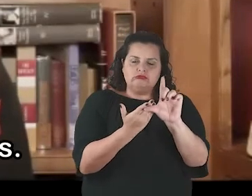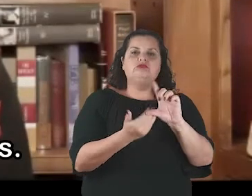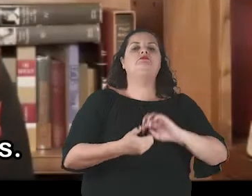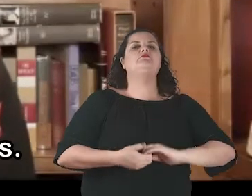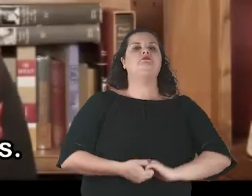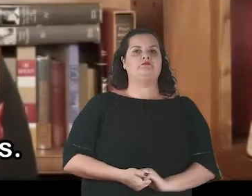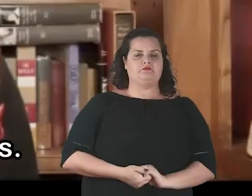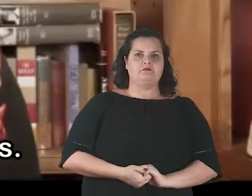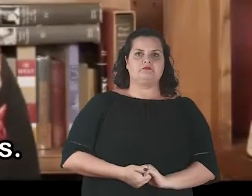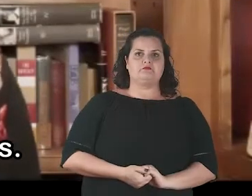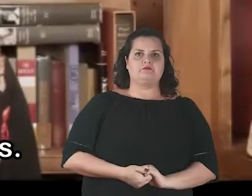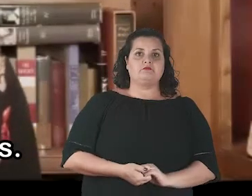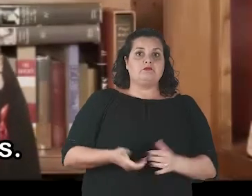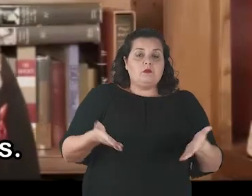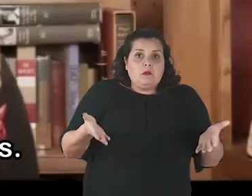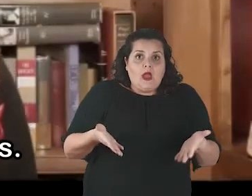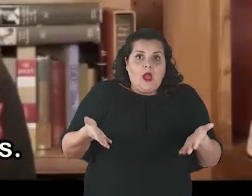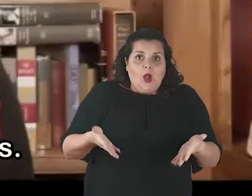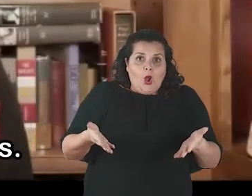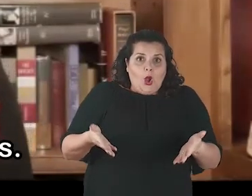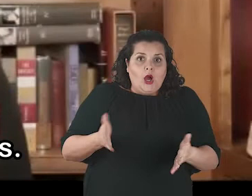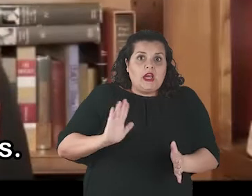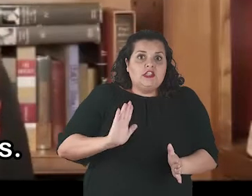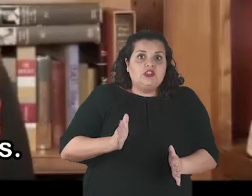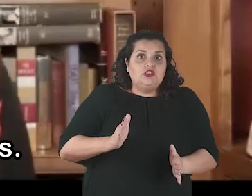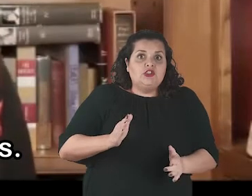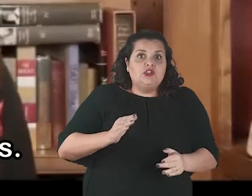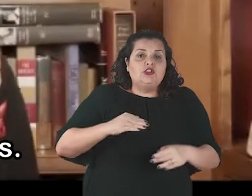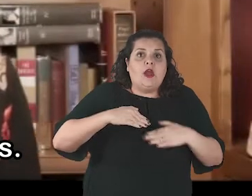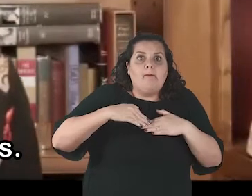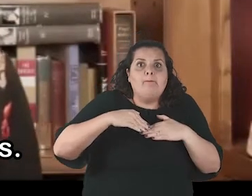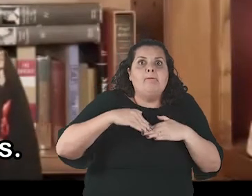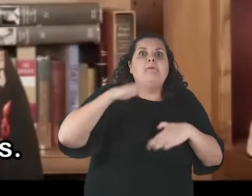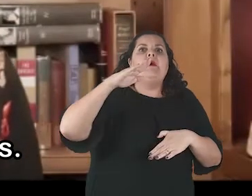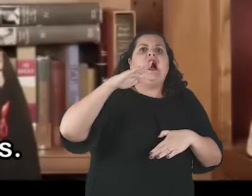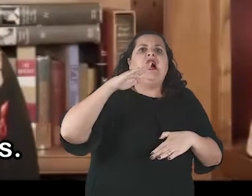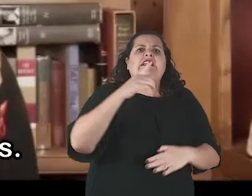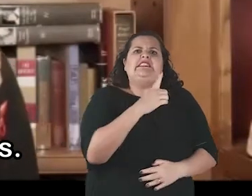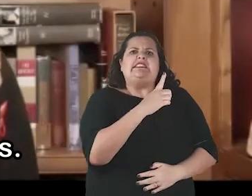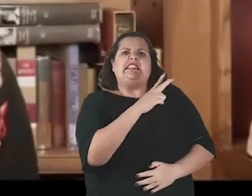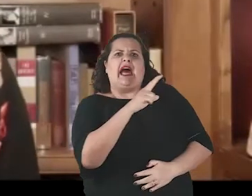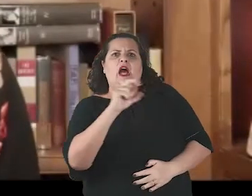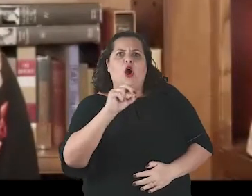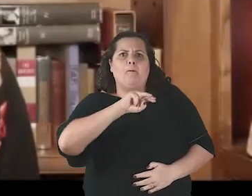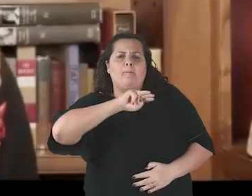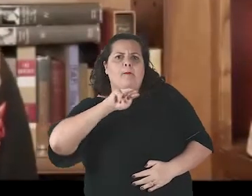Today, that number is more than 150 million.